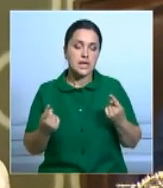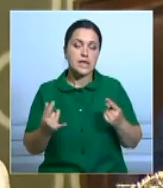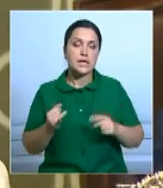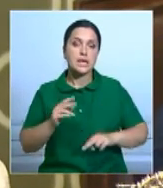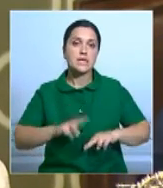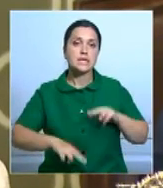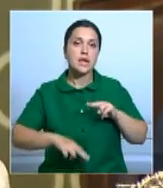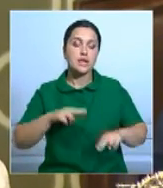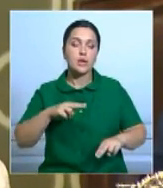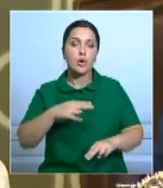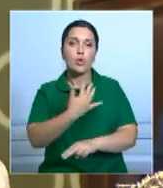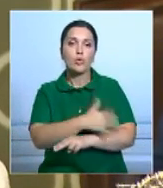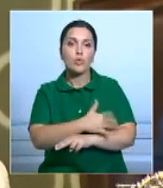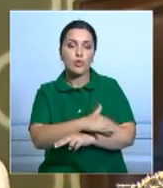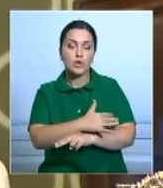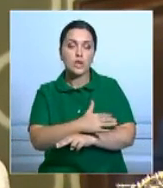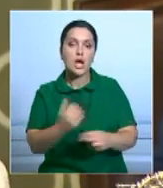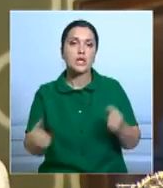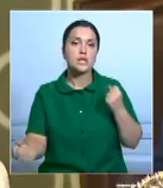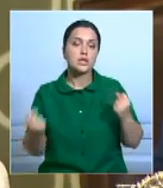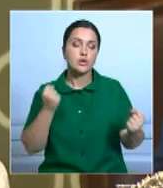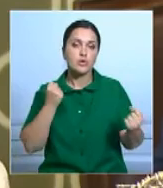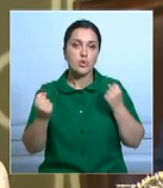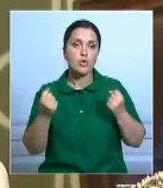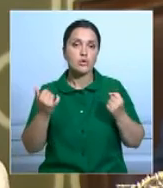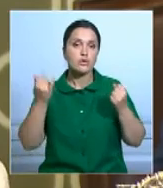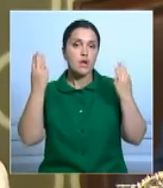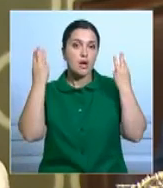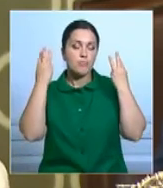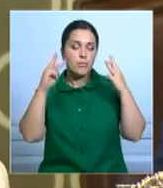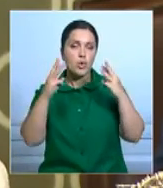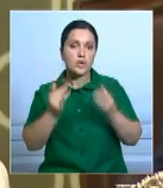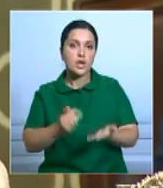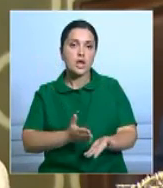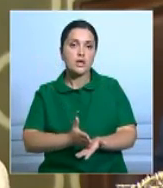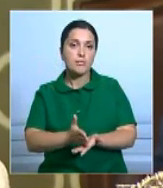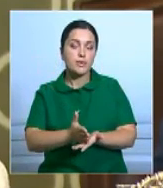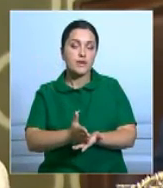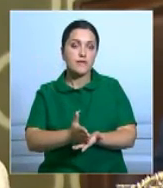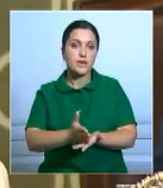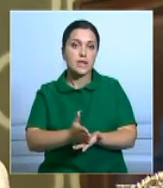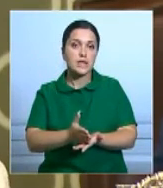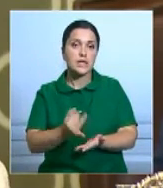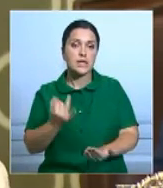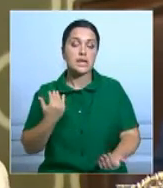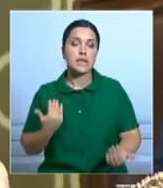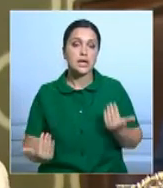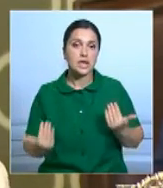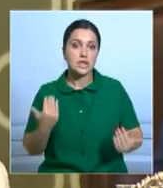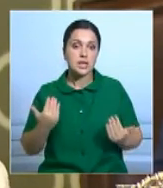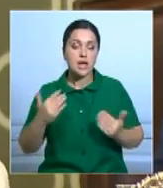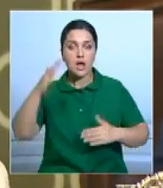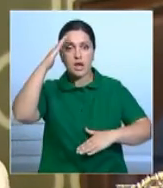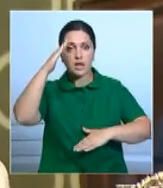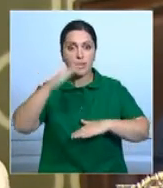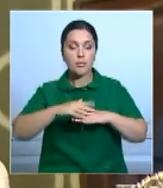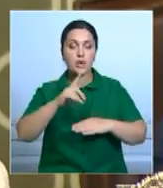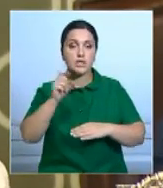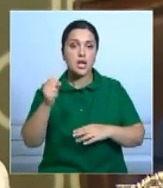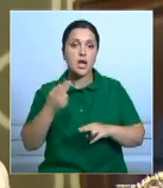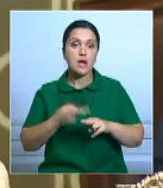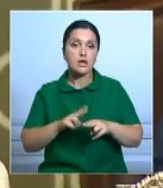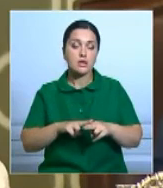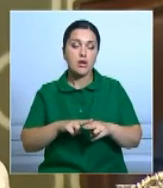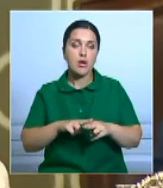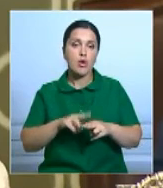Строительство уличных тренажеров сейчас очень модное направление. В принципе, если Акимат за это возьмутся,